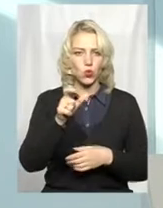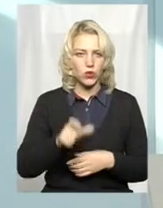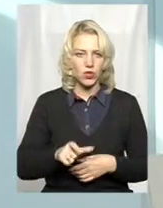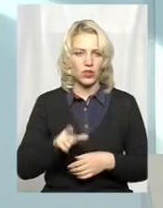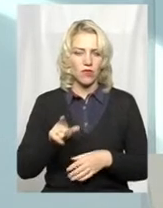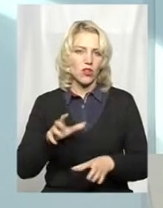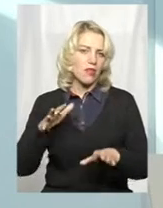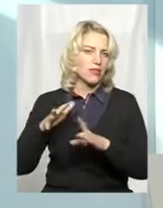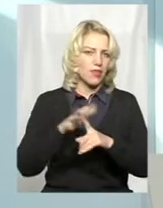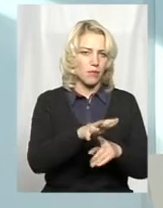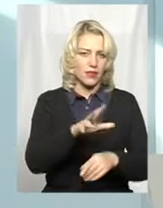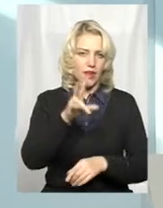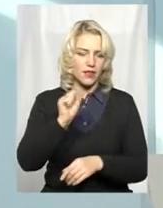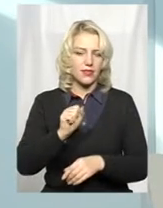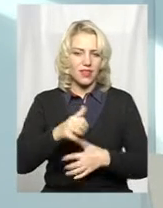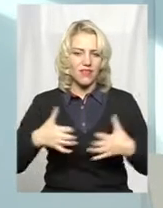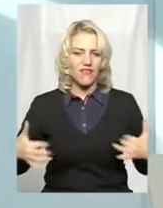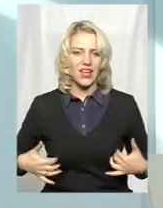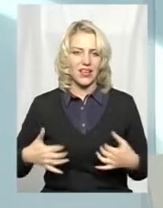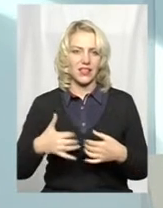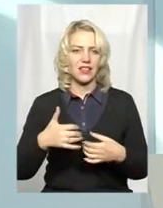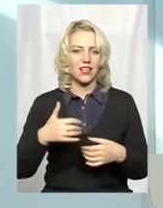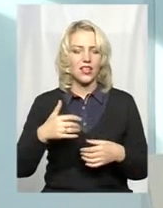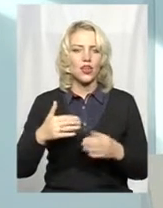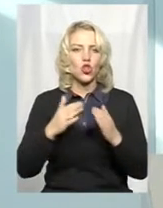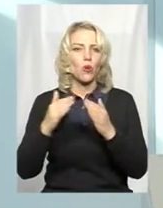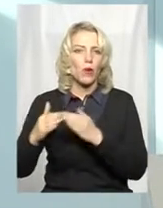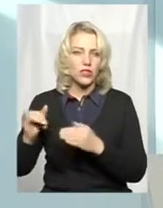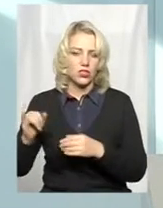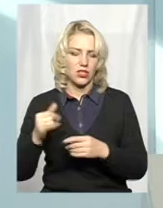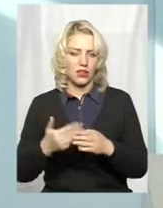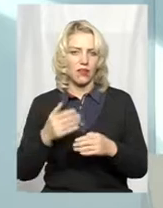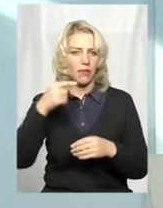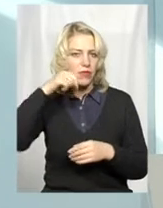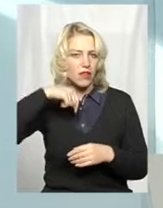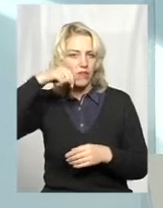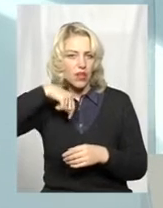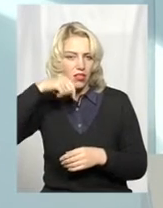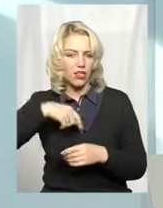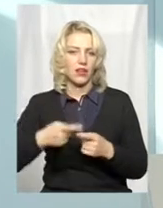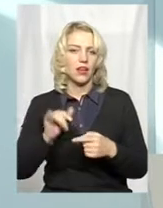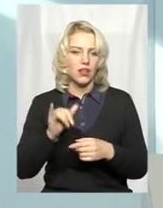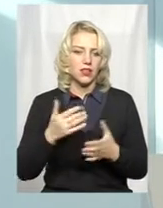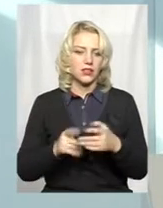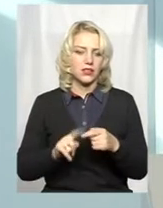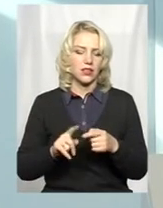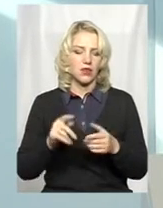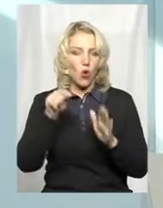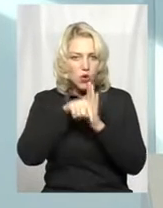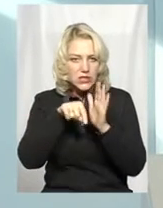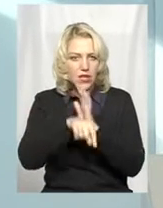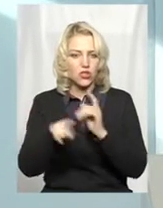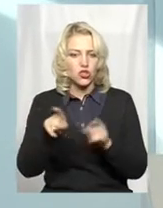свійських тварин, в неї є слинне видалення і такі інші ознаки, при яких можна сказати, що